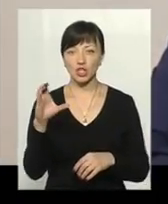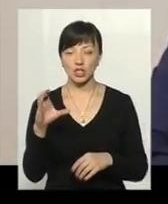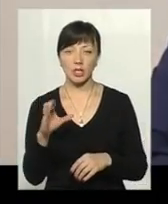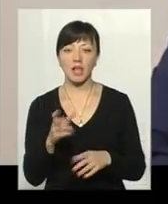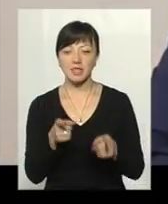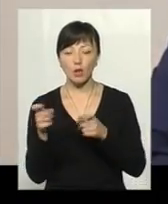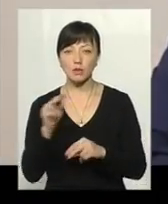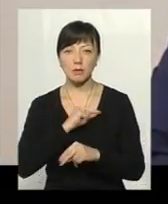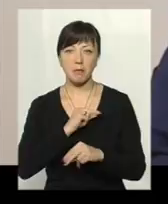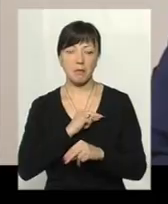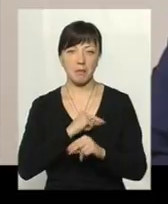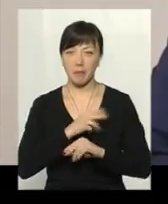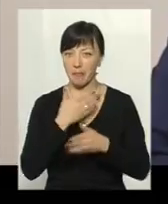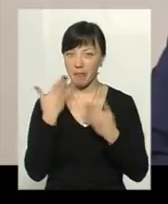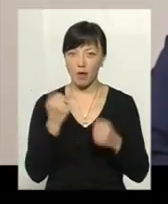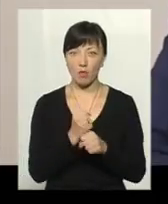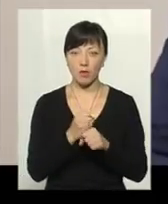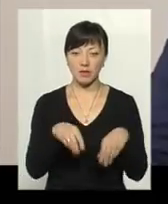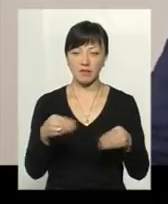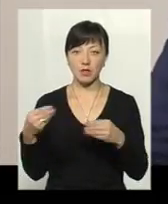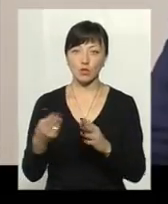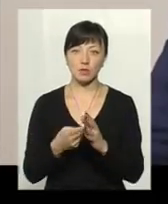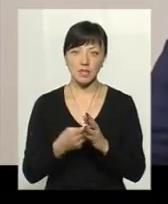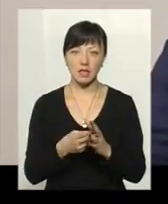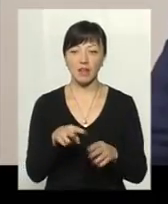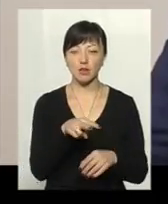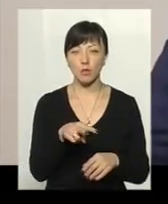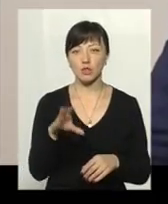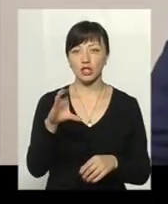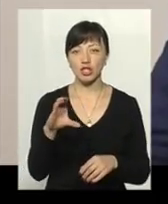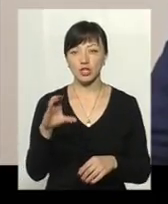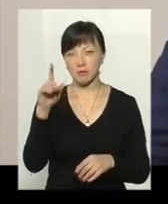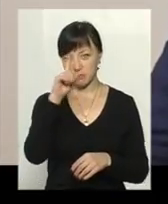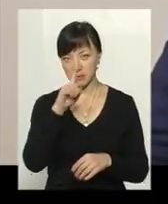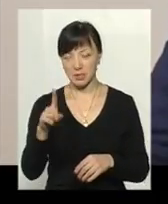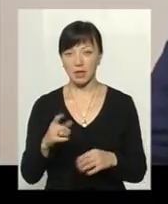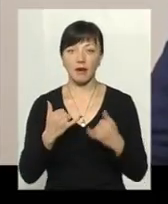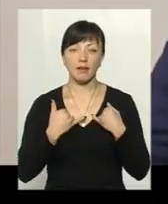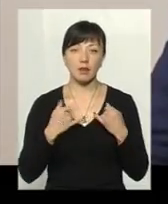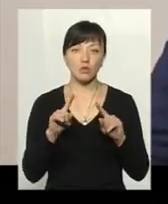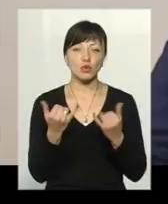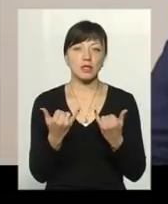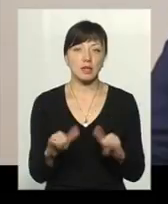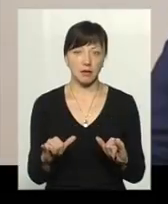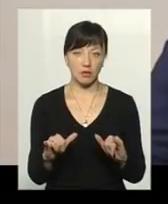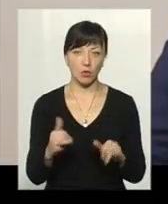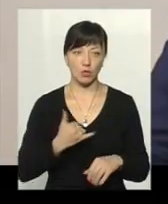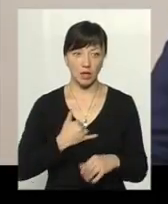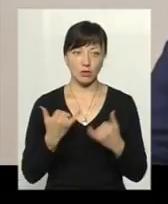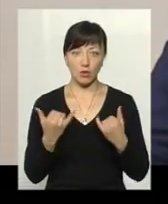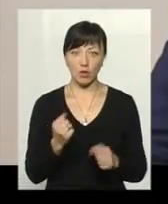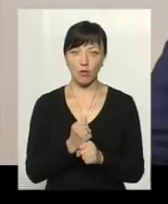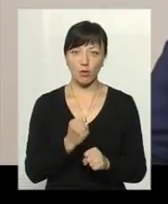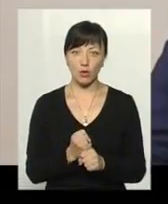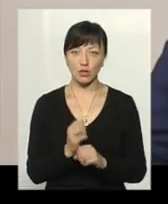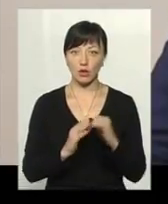безробітній служби зайнятості до роботи з видачі субсидій у листопаді, січні місяці. Для нас дуже дивно, тому що у нас сьогодні